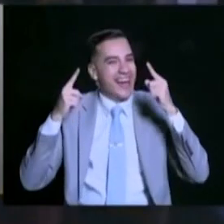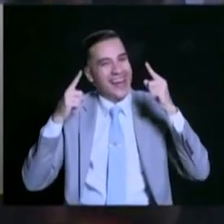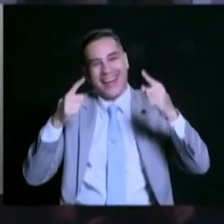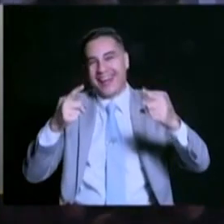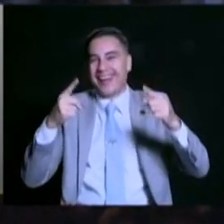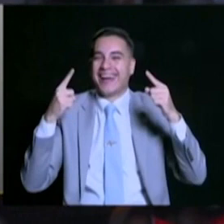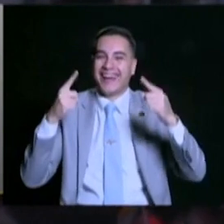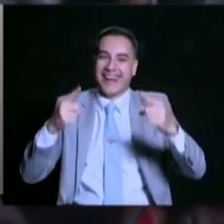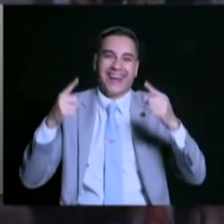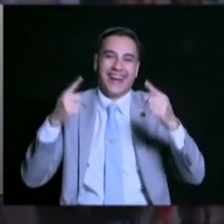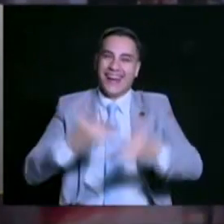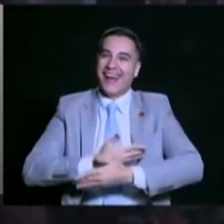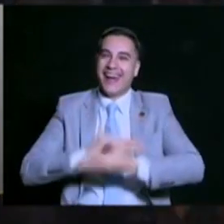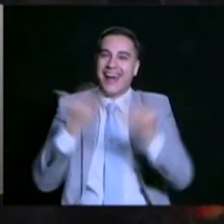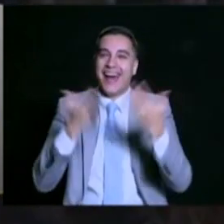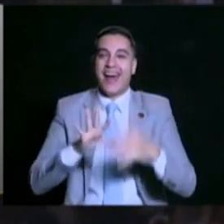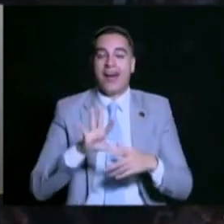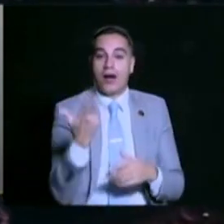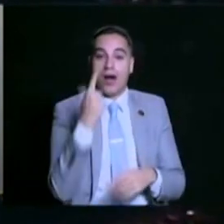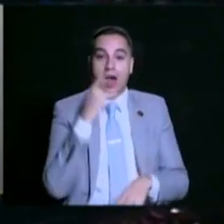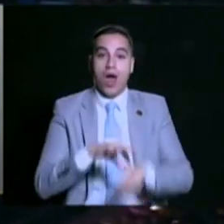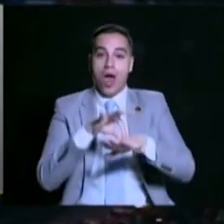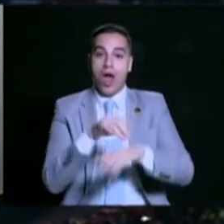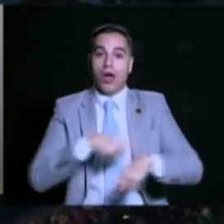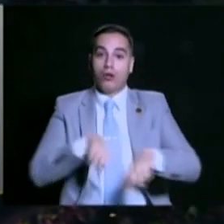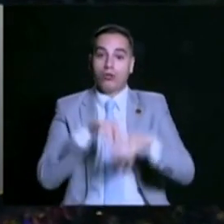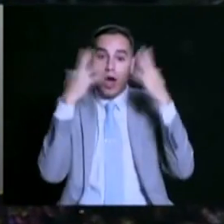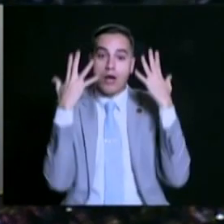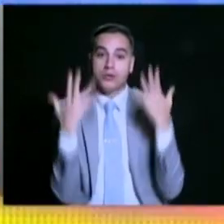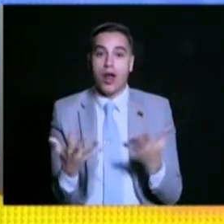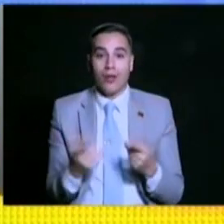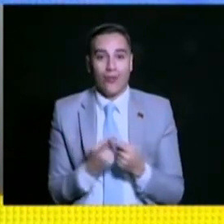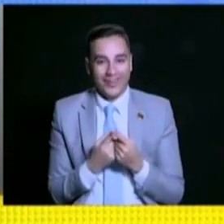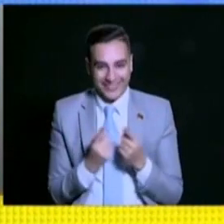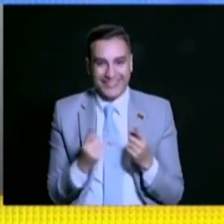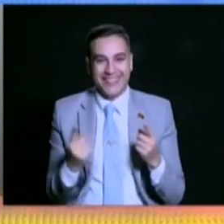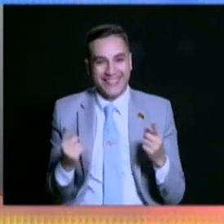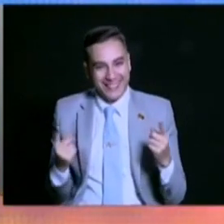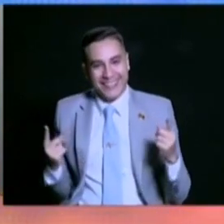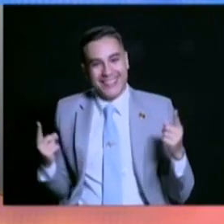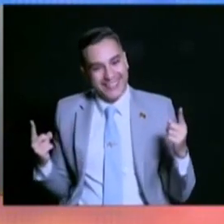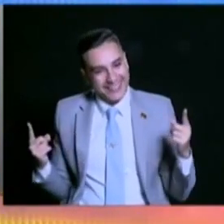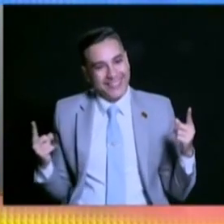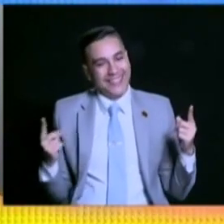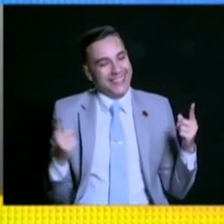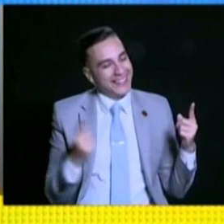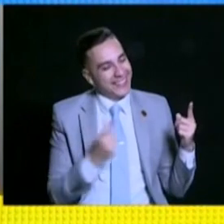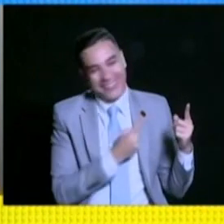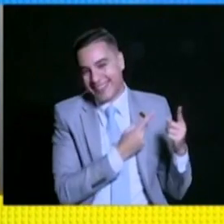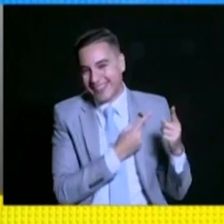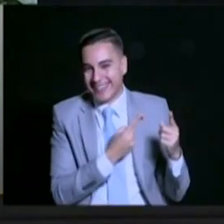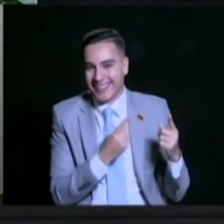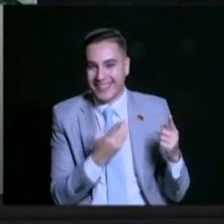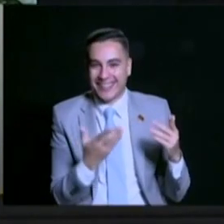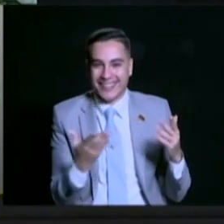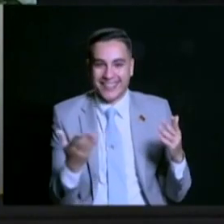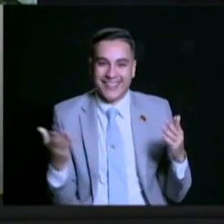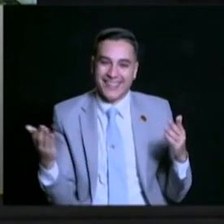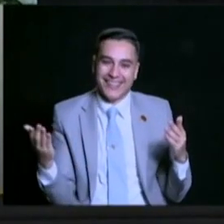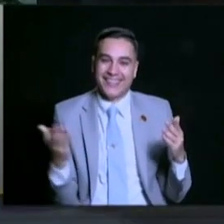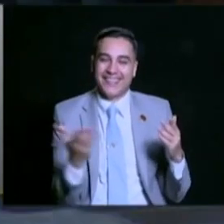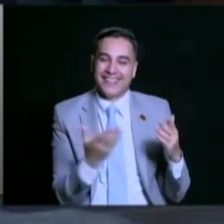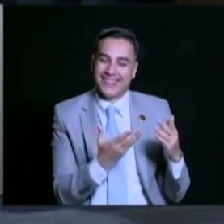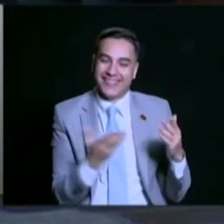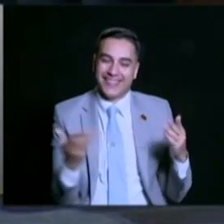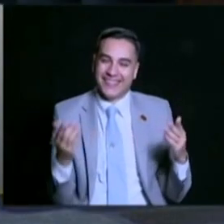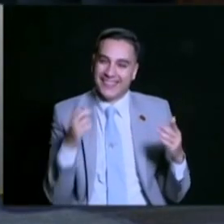مترجمة ده بشوي موجود على الهوى بيترجم فيبعته البعض لقيت إن الناس بتحمل ريفيو الناس فرحانة وحست